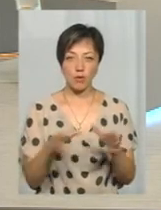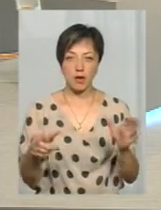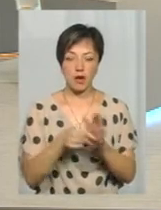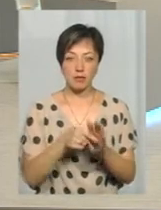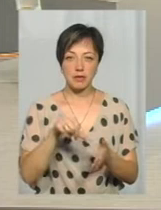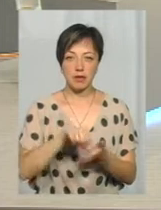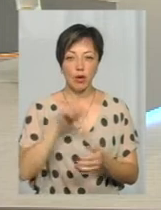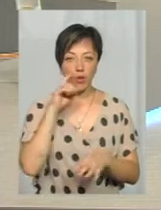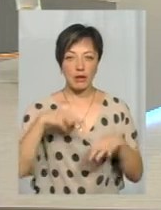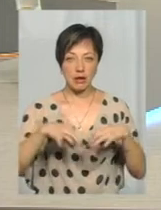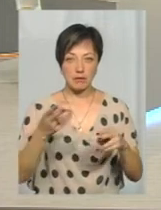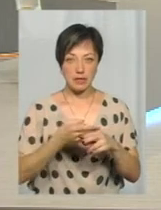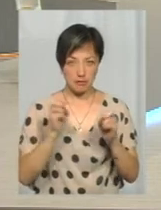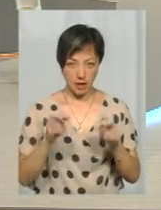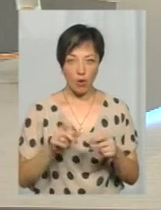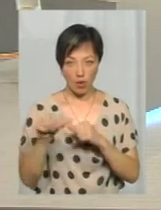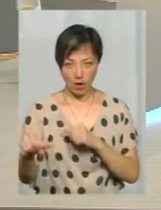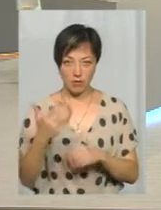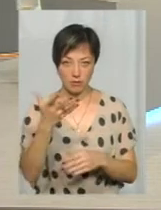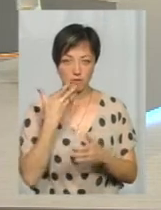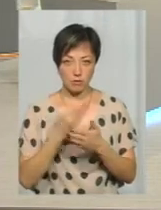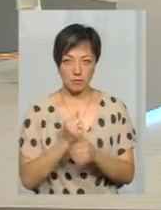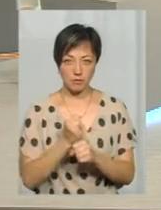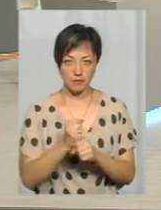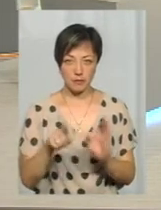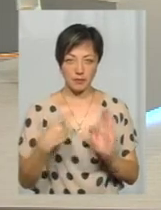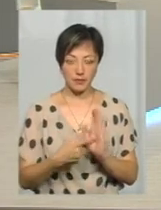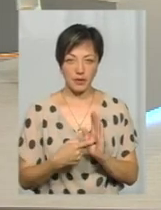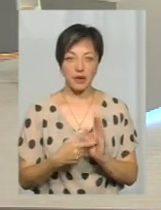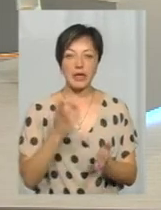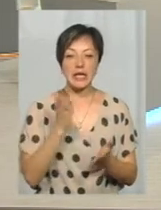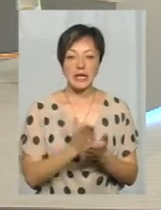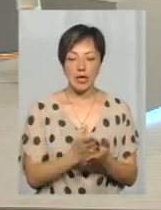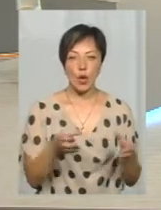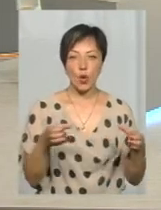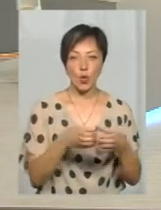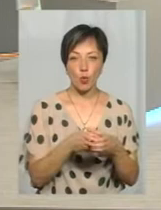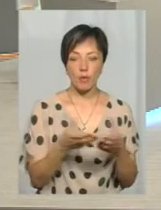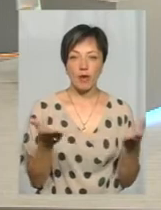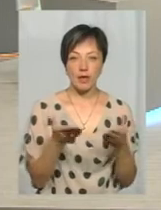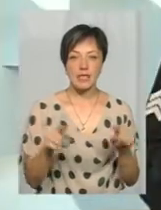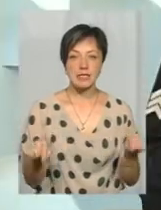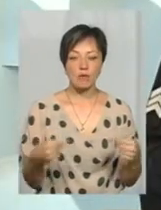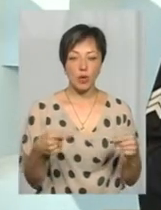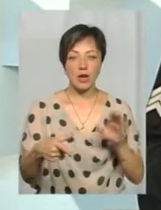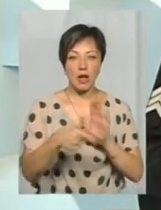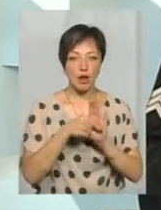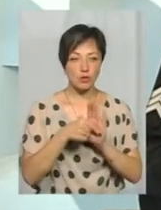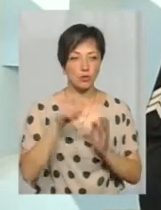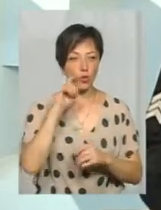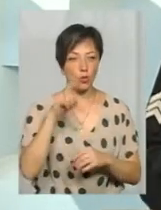представниками Укртрансбезпеки, а ви ще й окремо працюєте, так? Є мобільні групи, які створені разом з